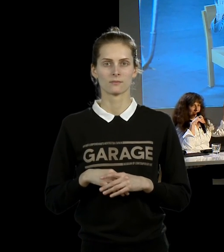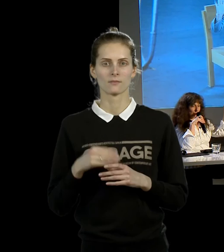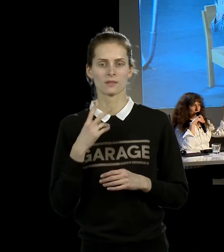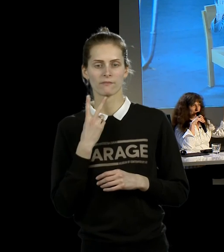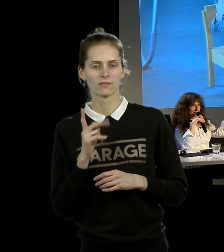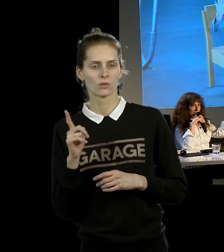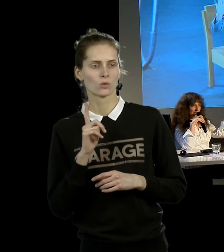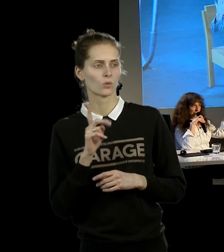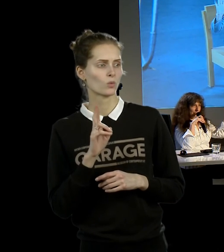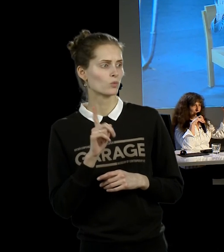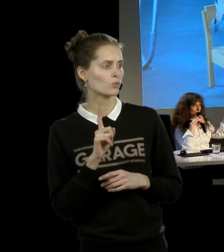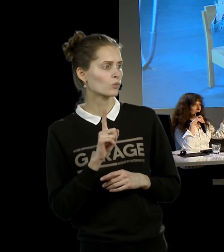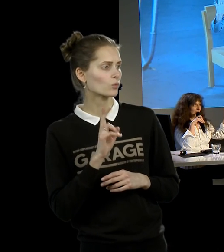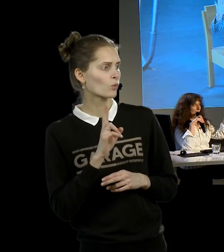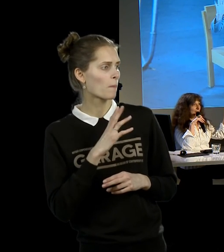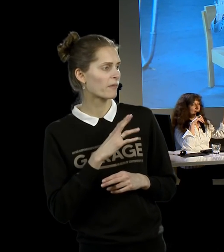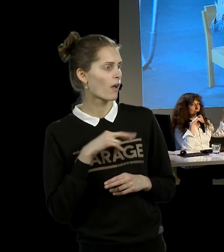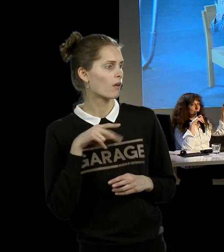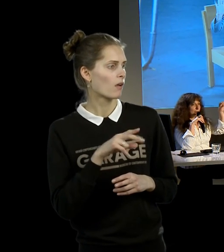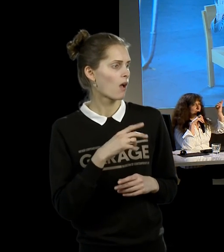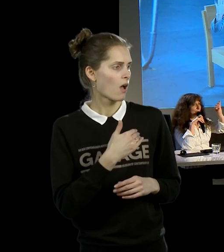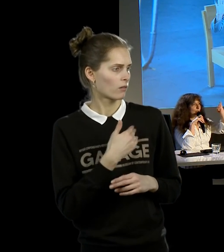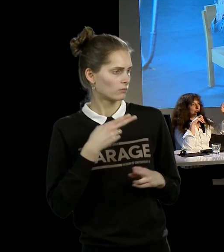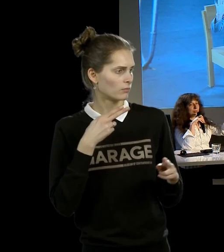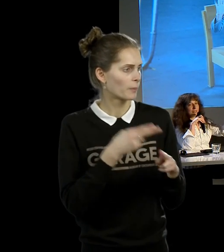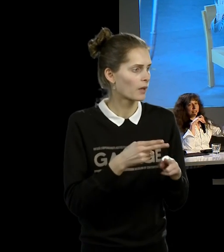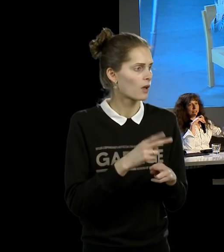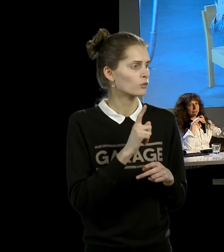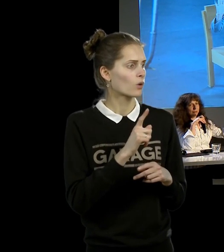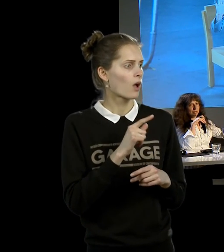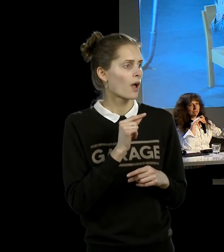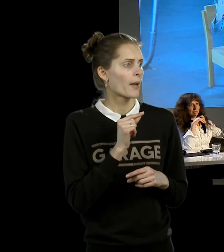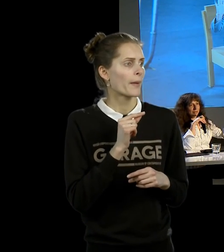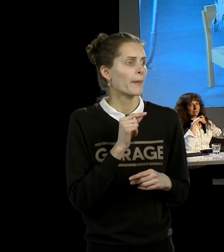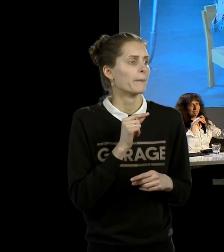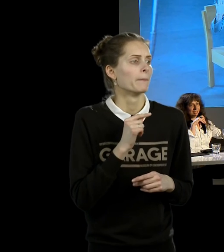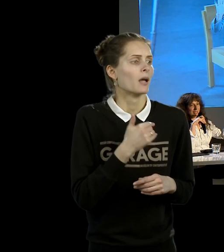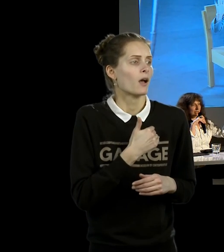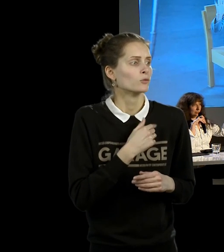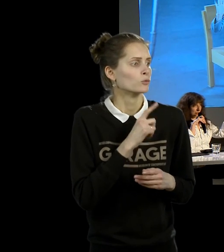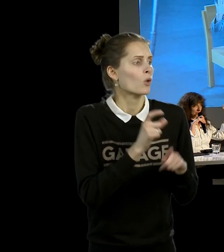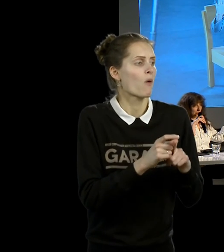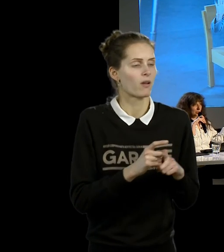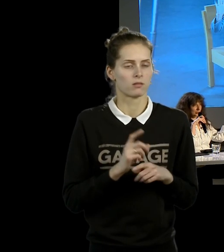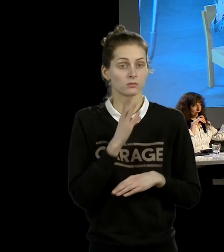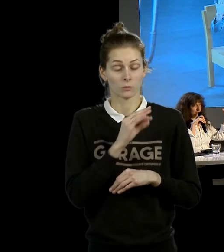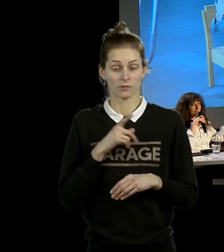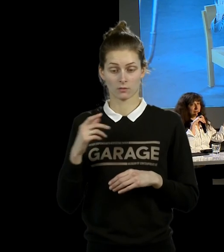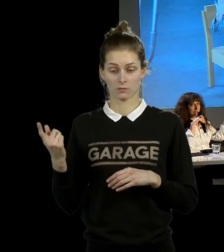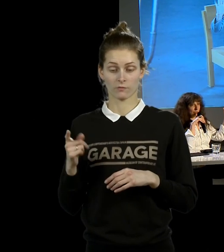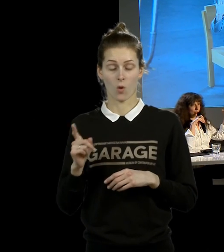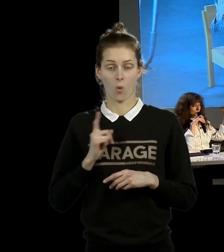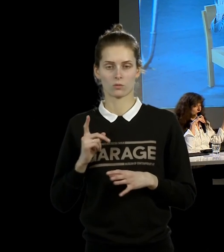там сделать что-то, по их мнению, недопустимо, просто пикнут неуспевать, а как его удаляют. И вот эта